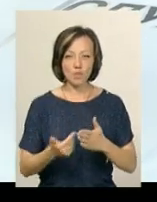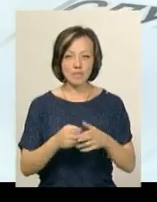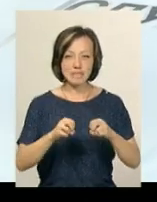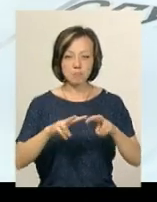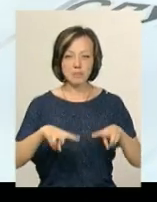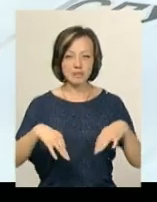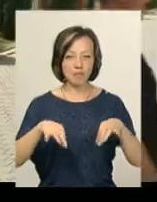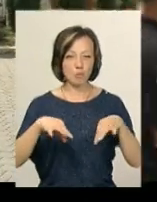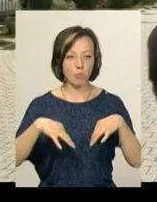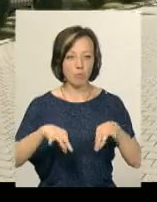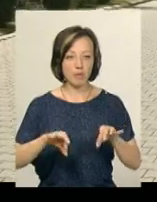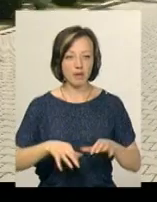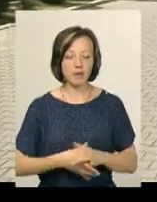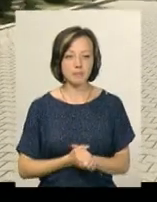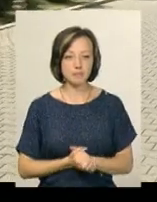спецавтомобіля.